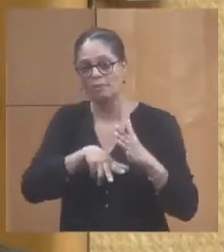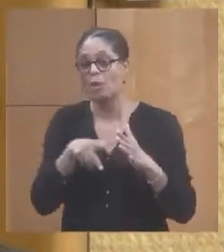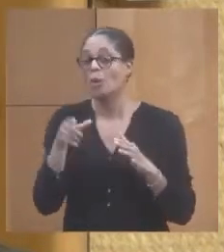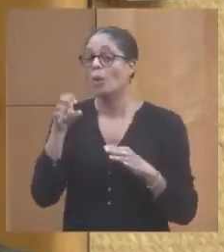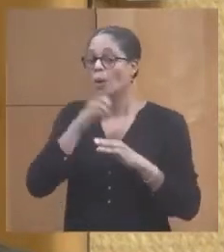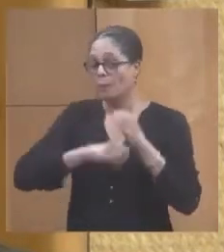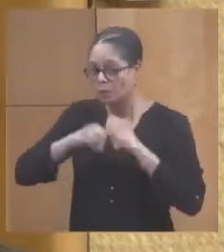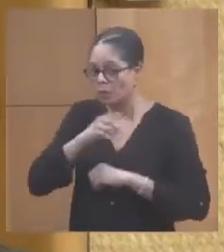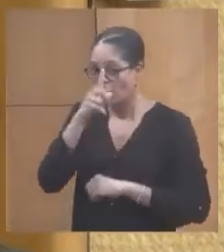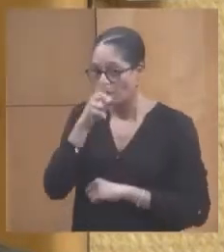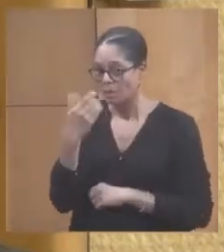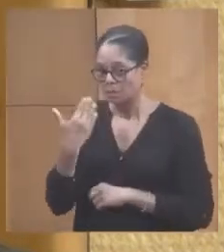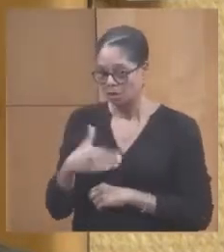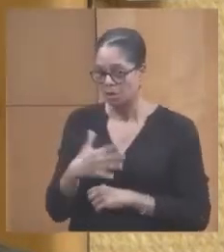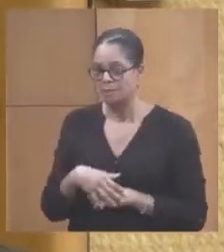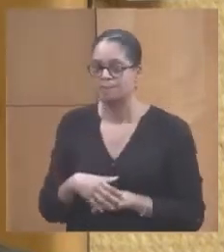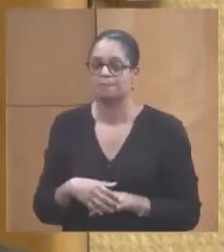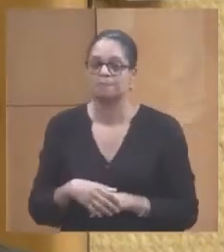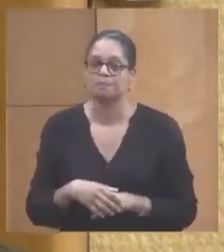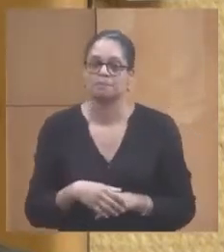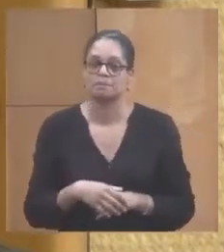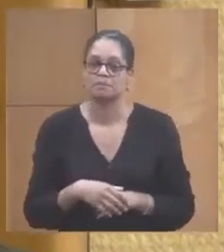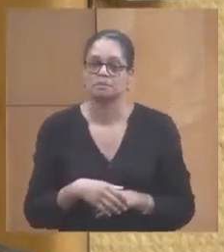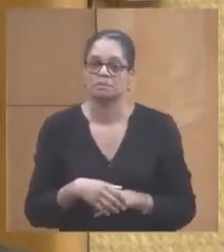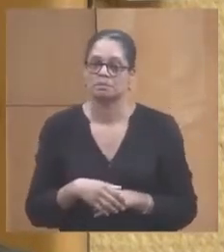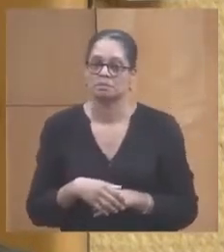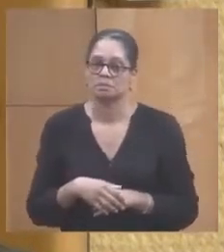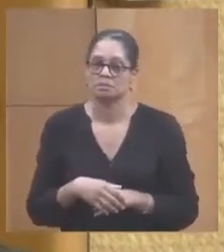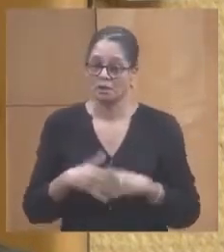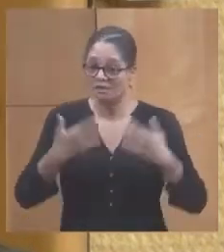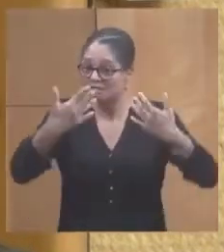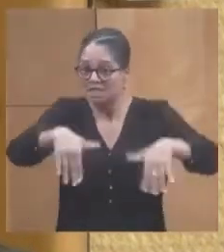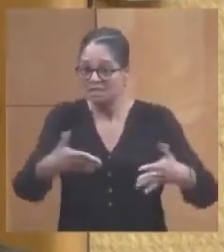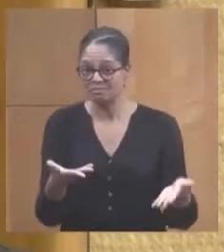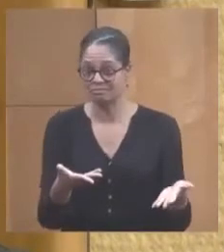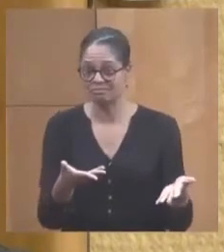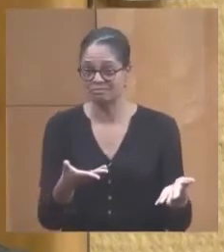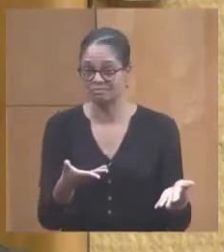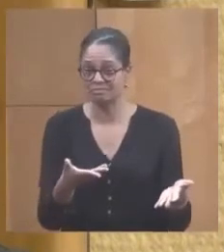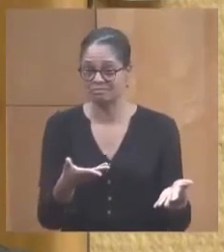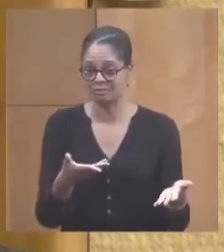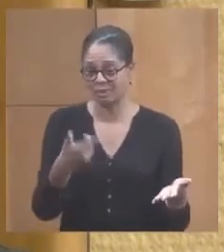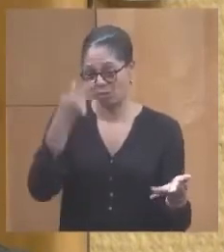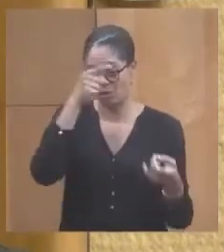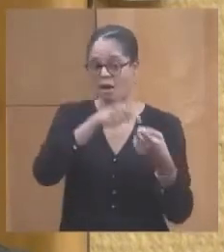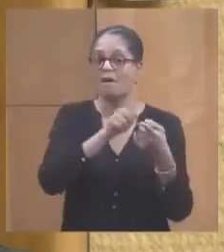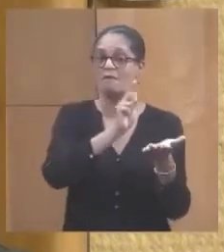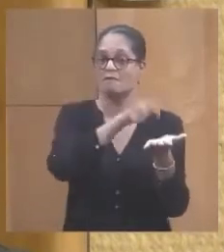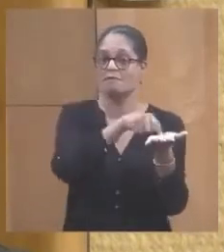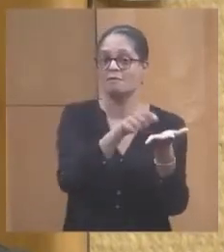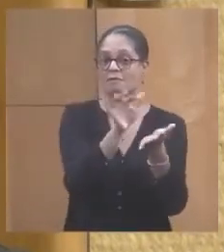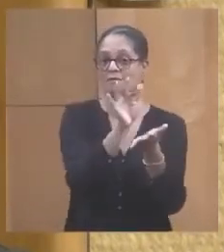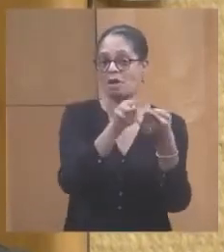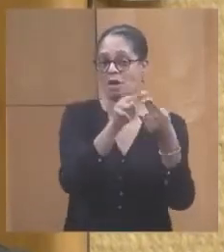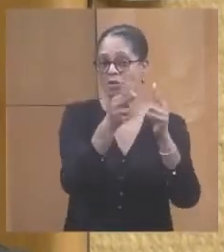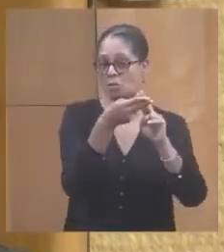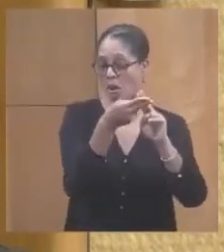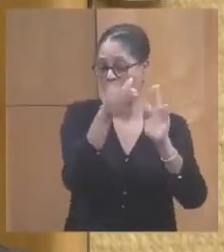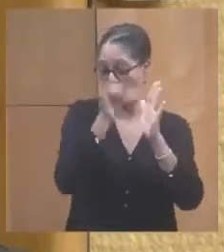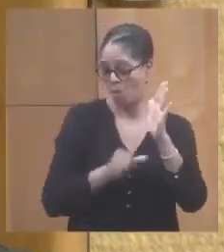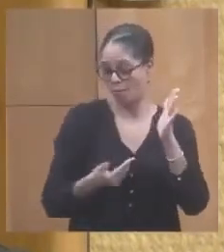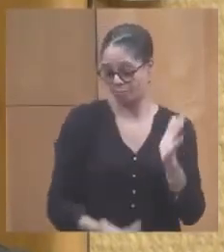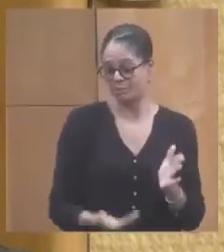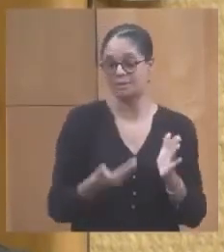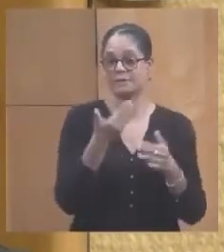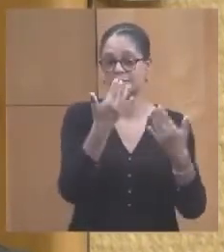déjà donc démarré et a même déjà été achevée. En ce qui concerne le François, il a été achevé ce mois-ci.